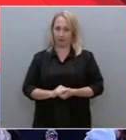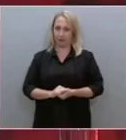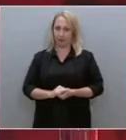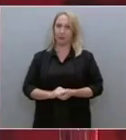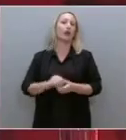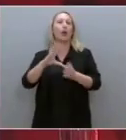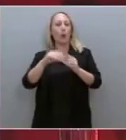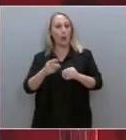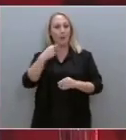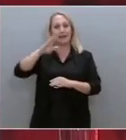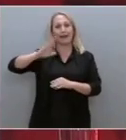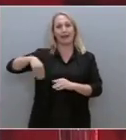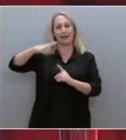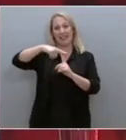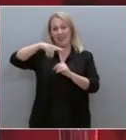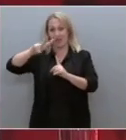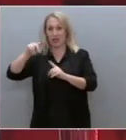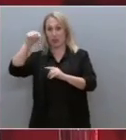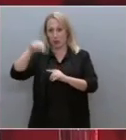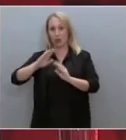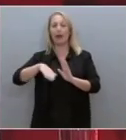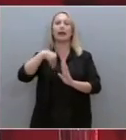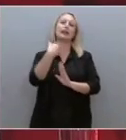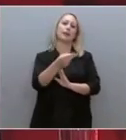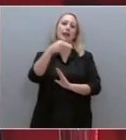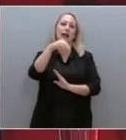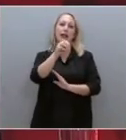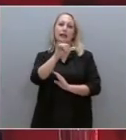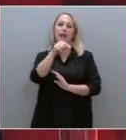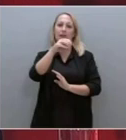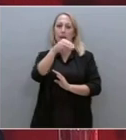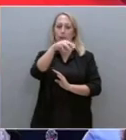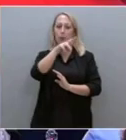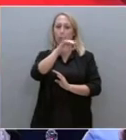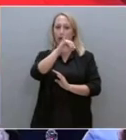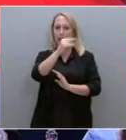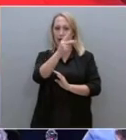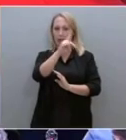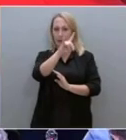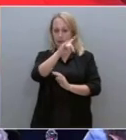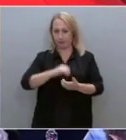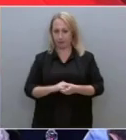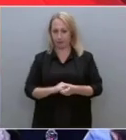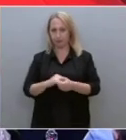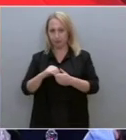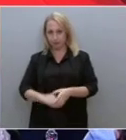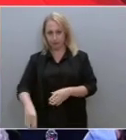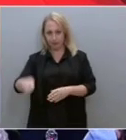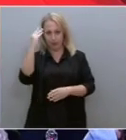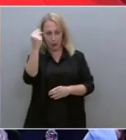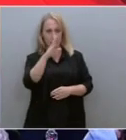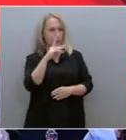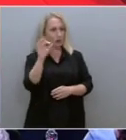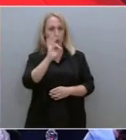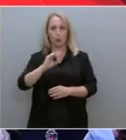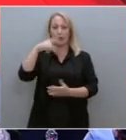Για το CREAT TV ο κύριος Σαχήνης και να ετοιμάζεται για την αυτομπορική η κυρία Λιβαδάρη. Καλό μεσημέρι κύριε Πρόεδρε.